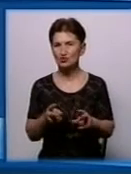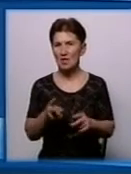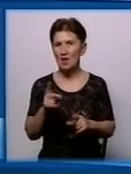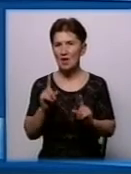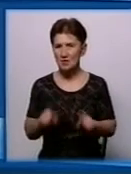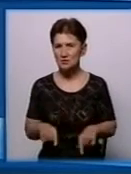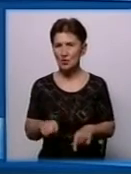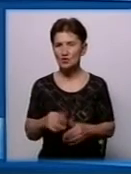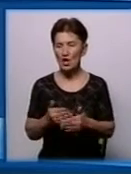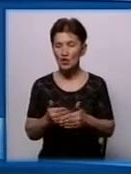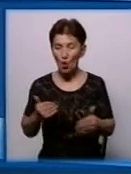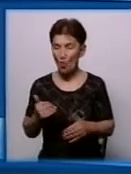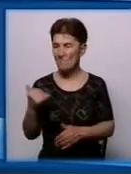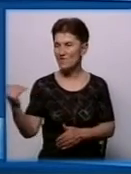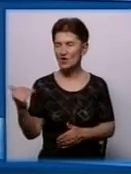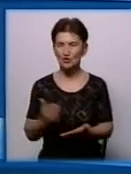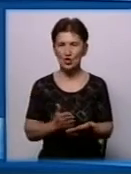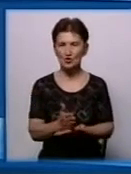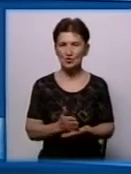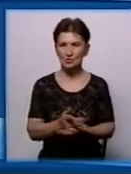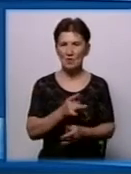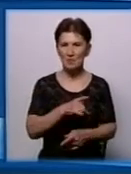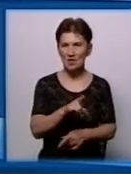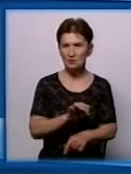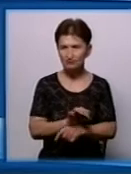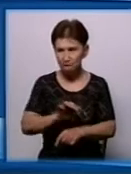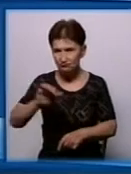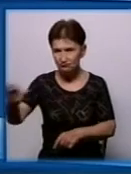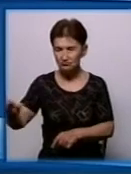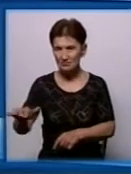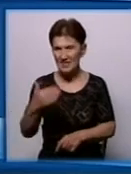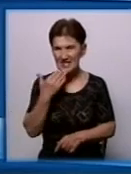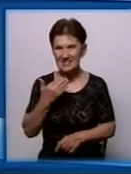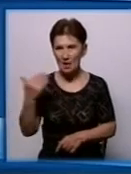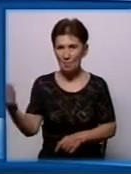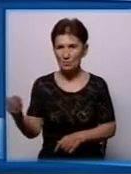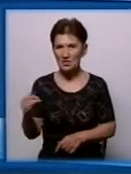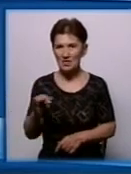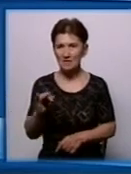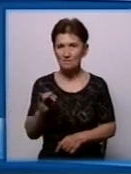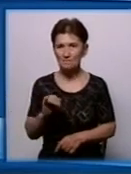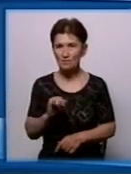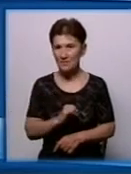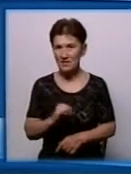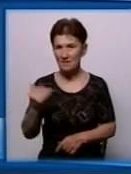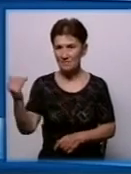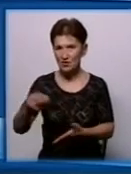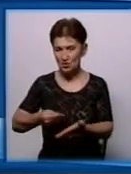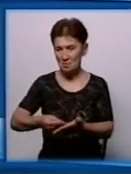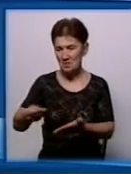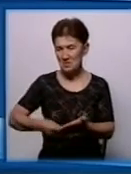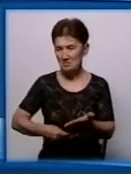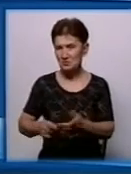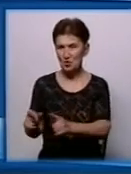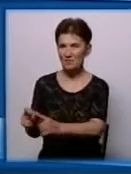вашої служби було відправлено запит і відповідь за вашим підписом була наступна, що